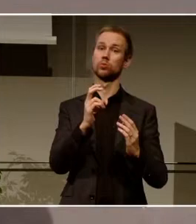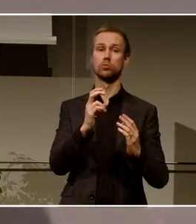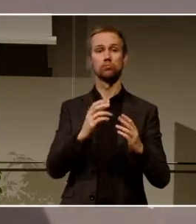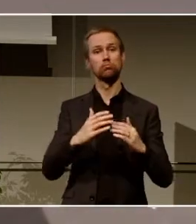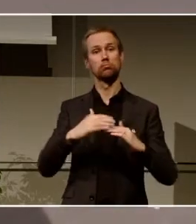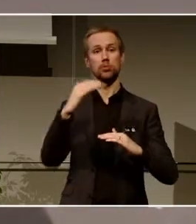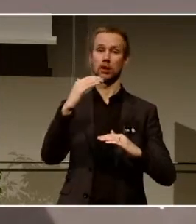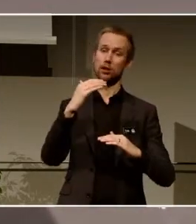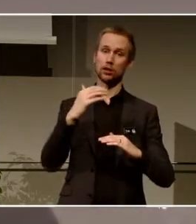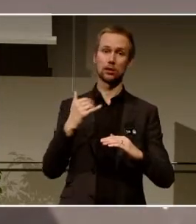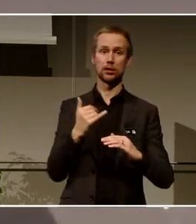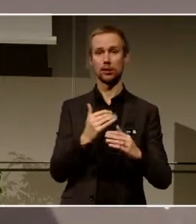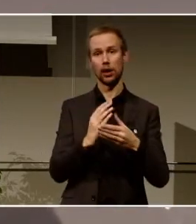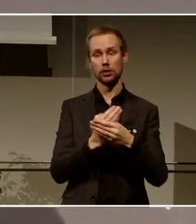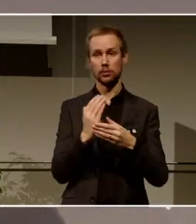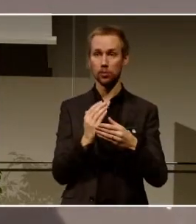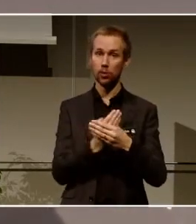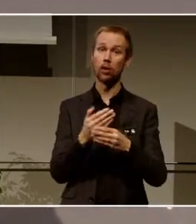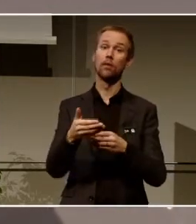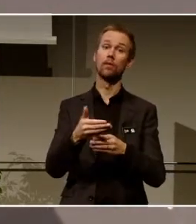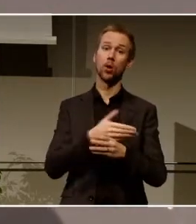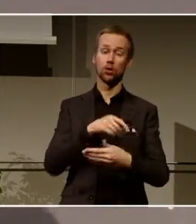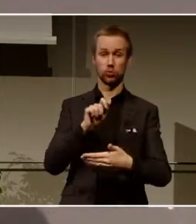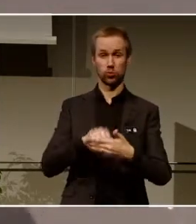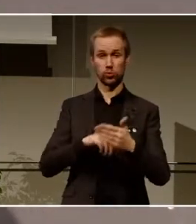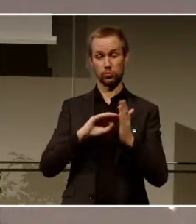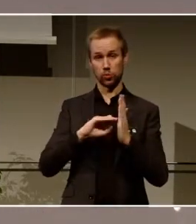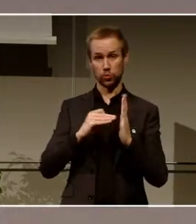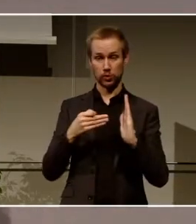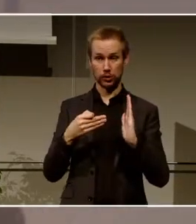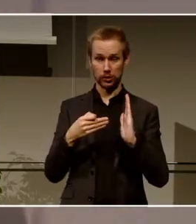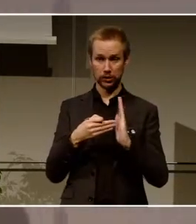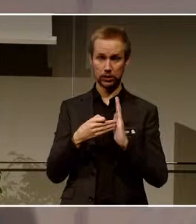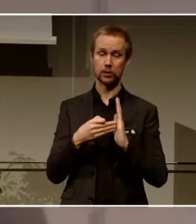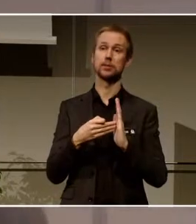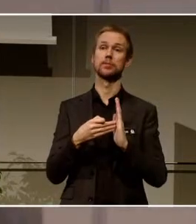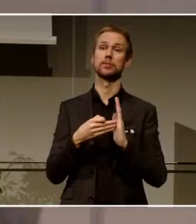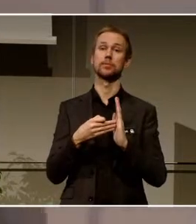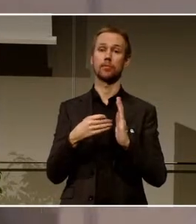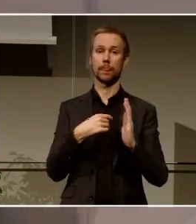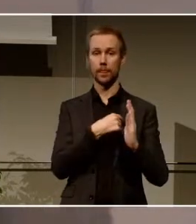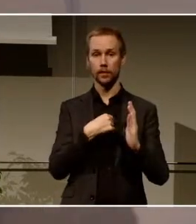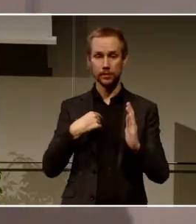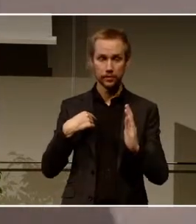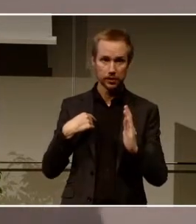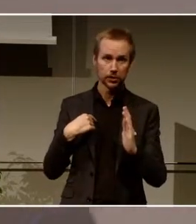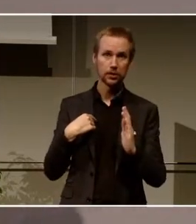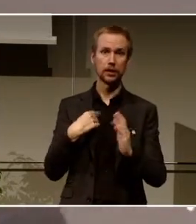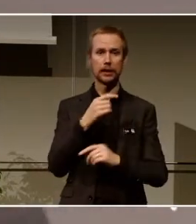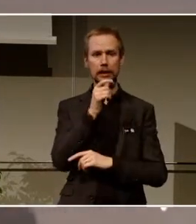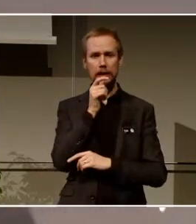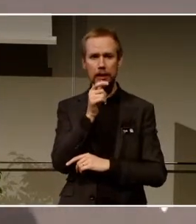Innan vi började vårt projekt. Så gjorde vi djupa intervjuer med våra